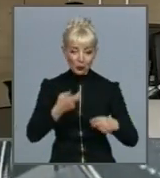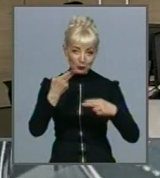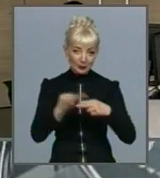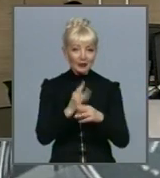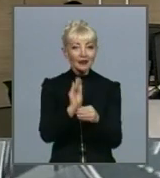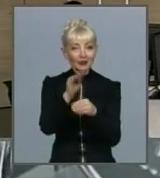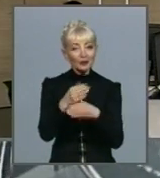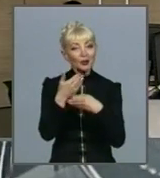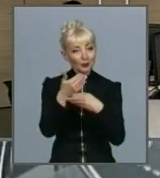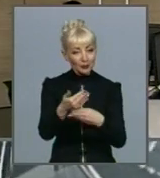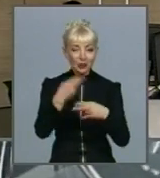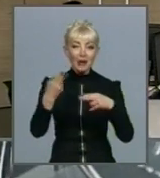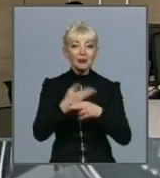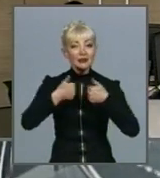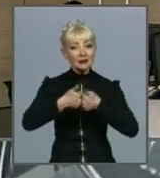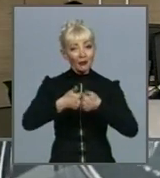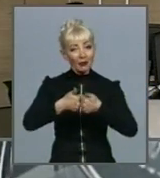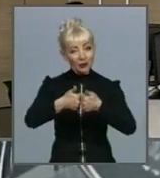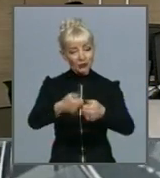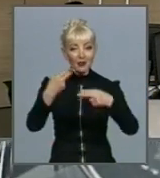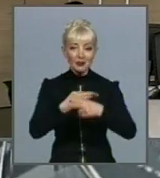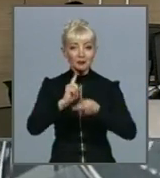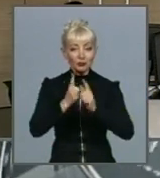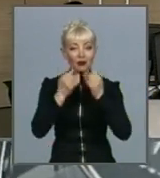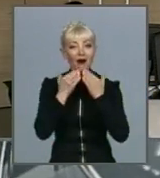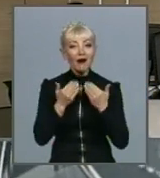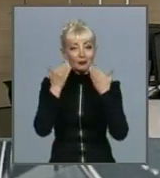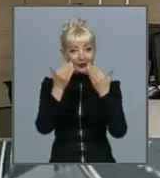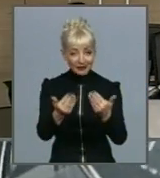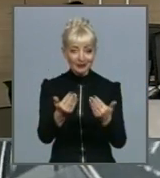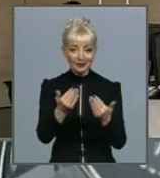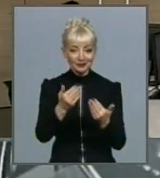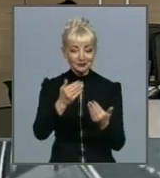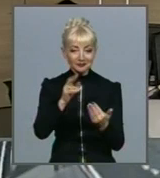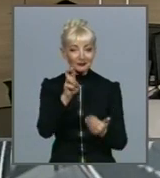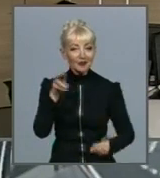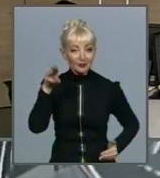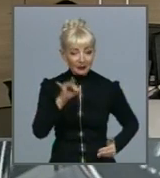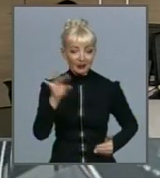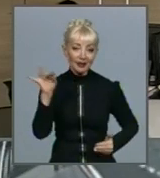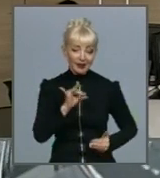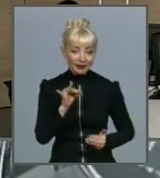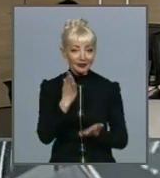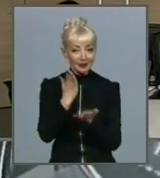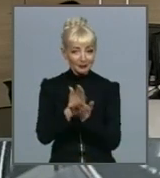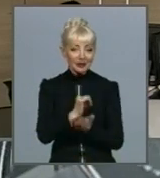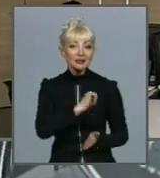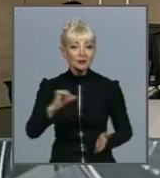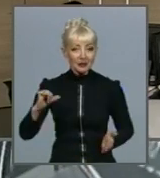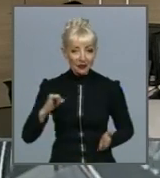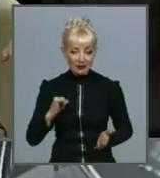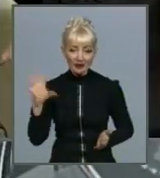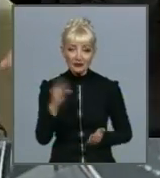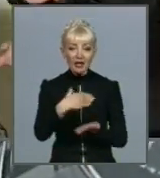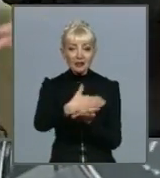супроводження, без переводчиків звертитися в комунальне підприємство БТІ і отримати самостоятельно всі сервіси, які їх